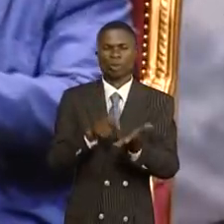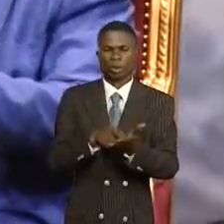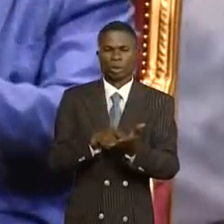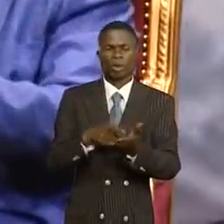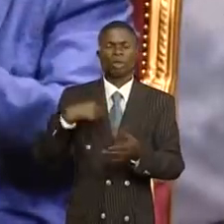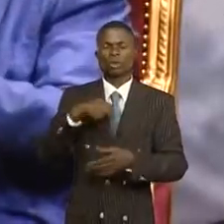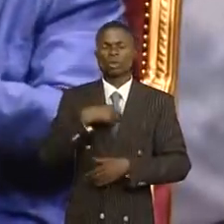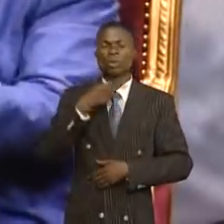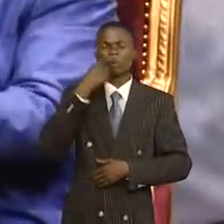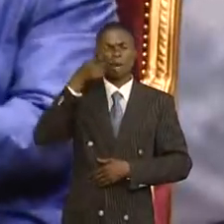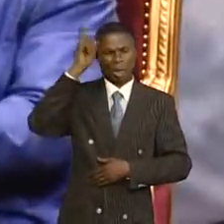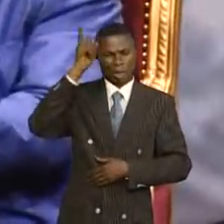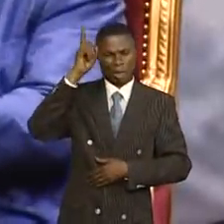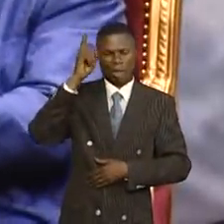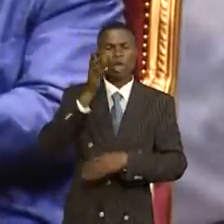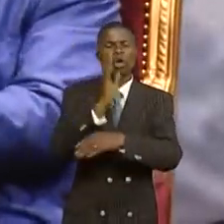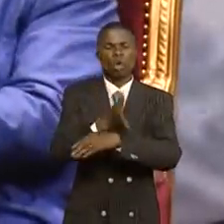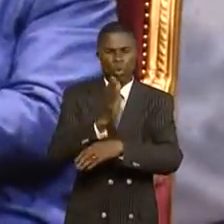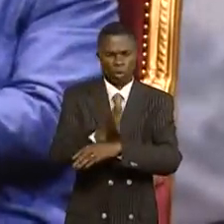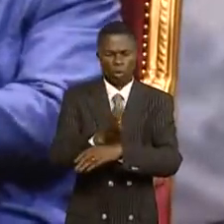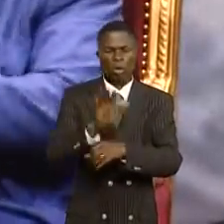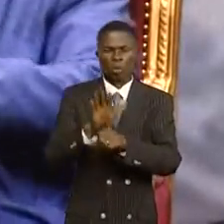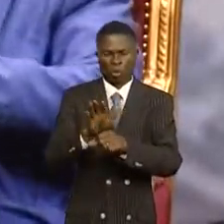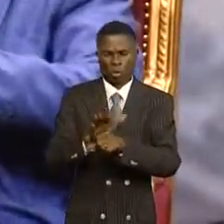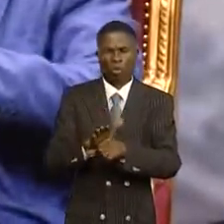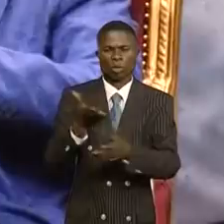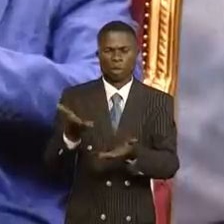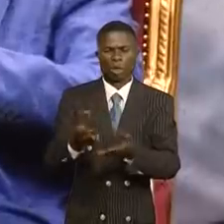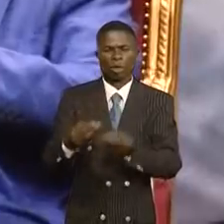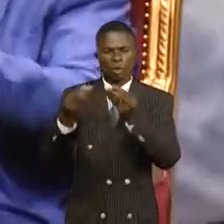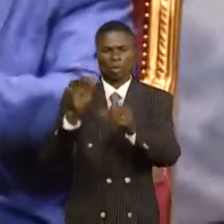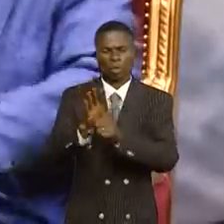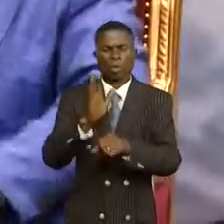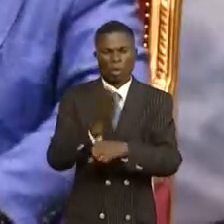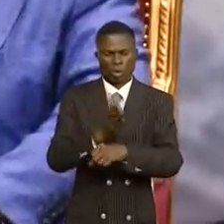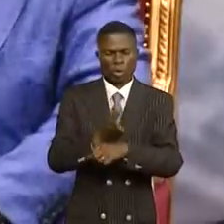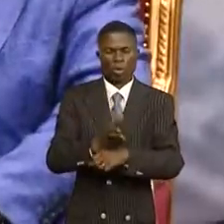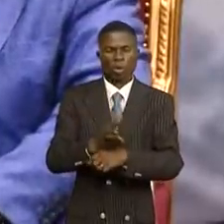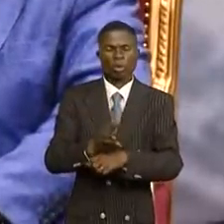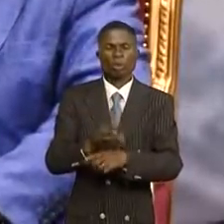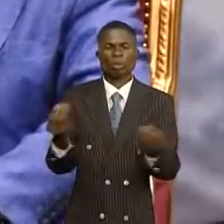nous avions dit, à l'époque on a conseillé, on avait conseillé qu'on ne puisse pas